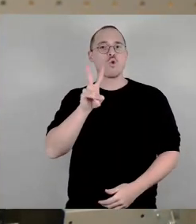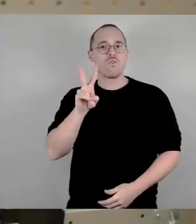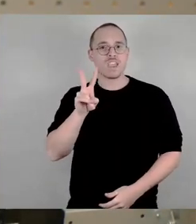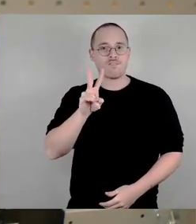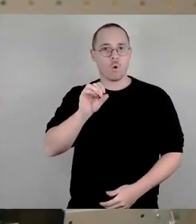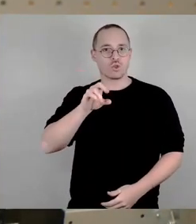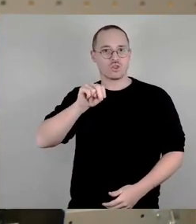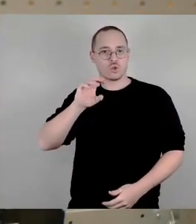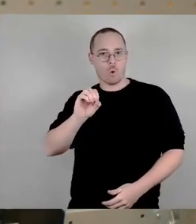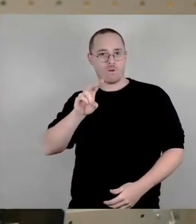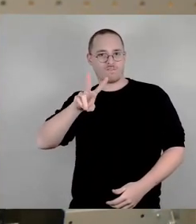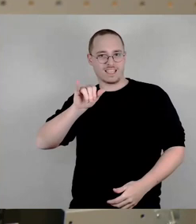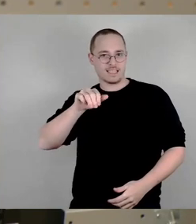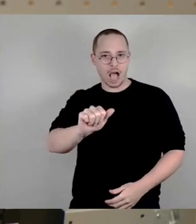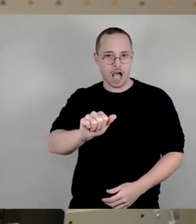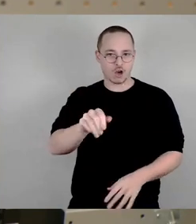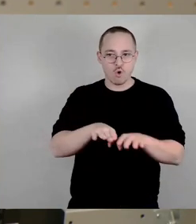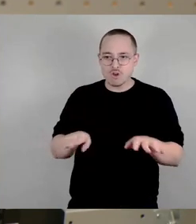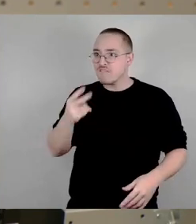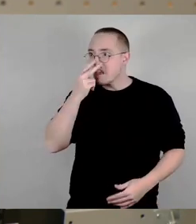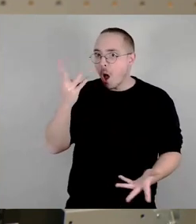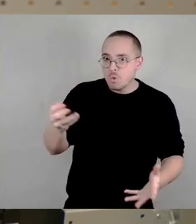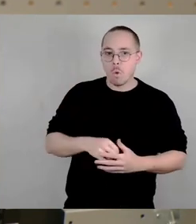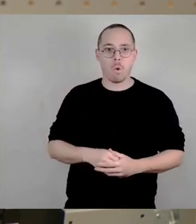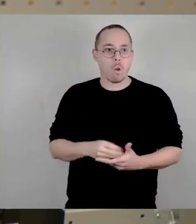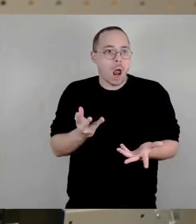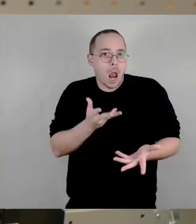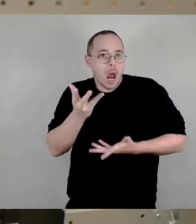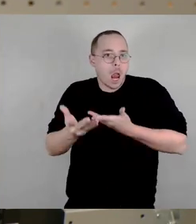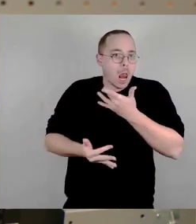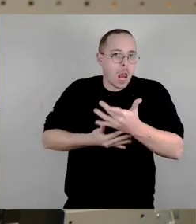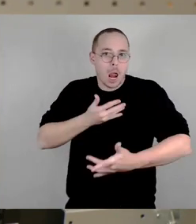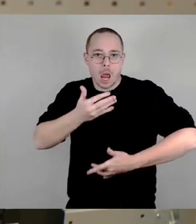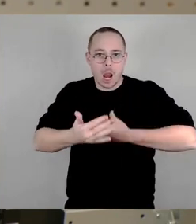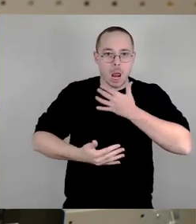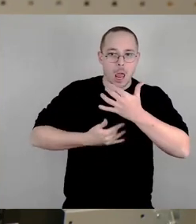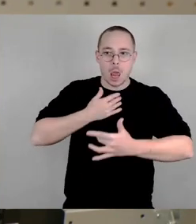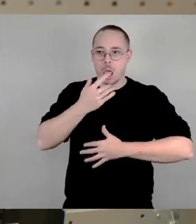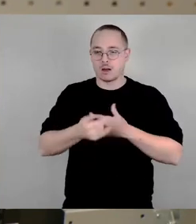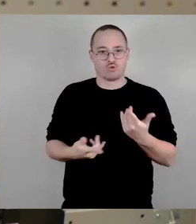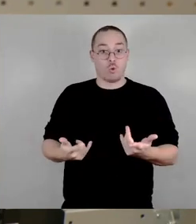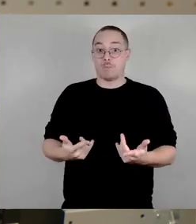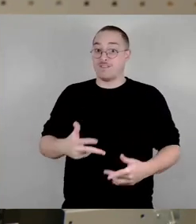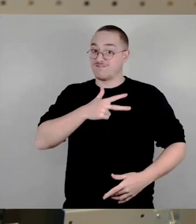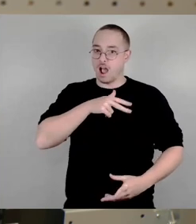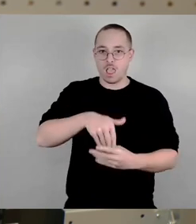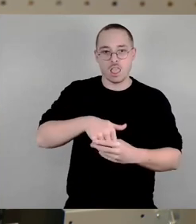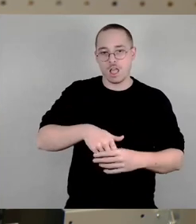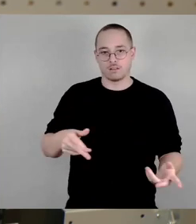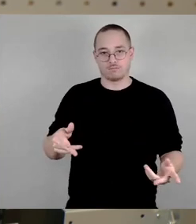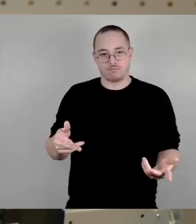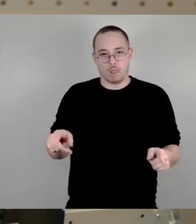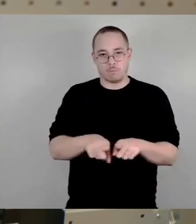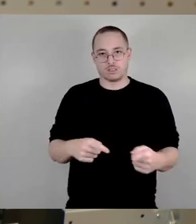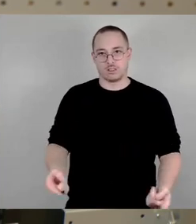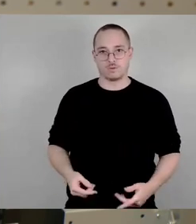weiter. Hier werden Popanzer aufgebaut, die sind einfach sachlich nicht gerechtfertigt. Deswegen lassen Sie uns doch mal diesen